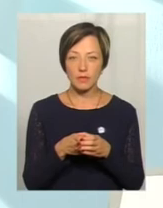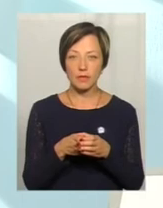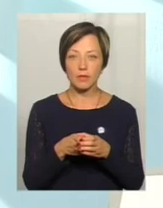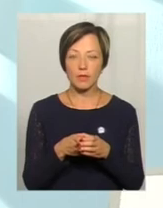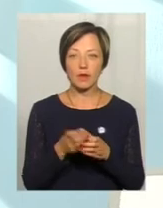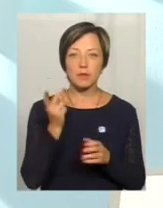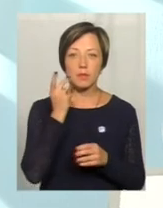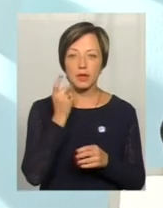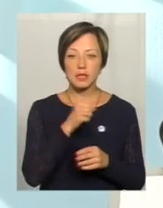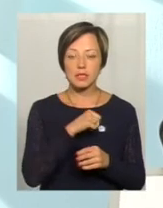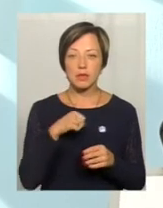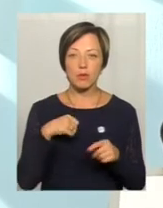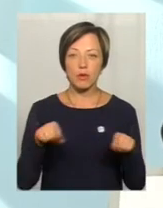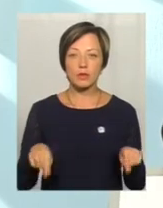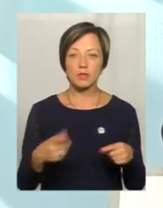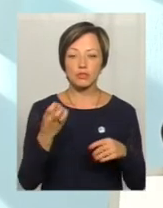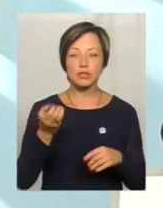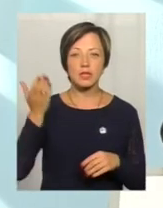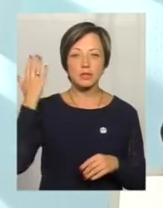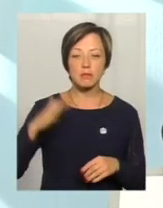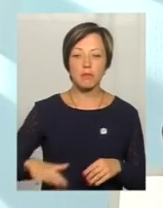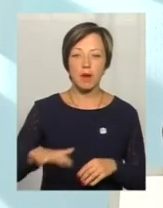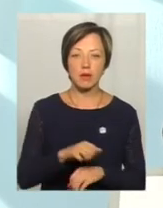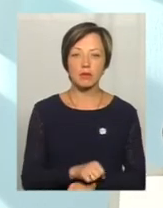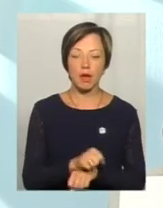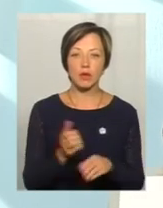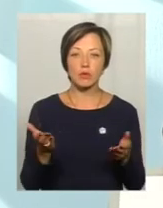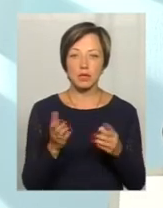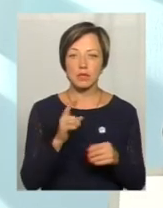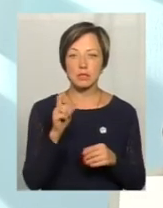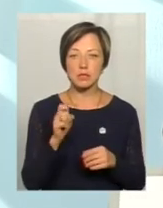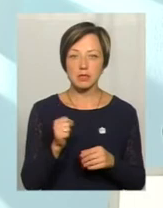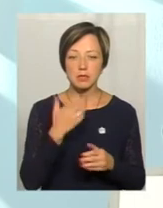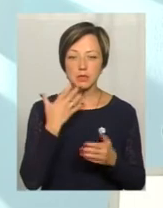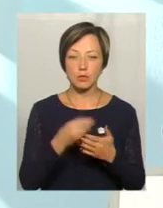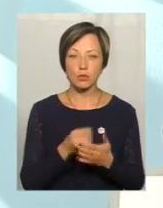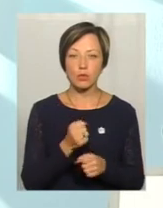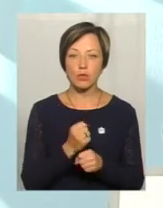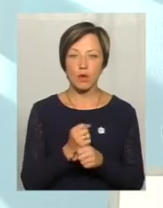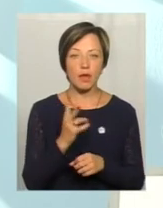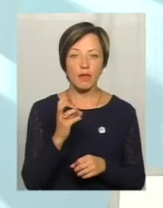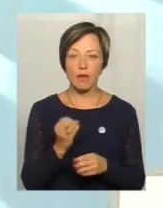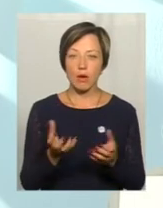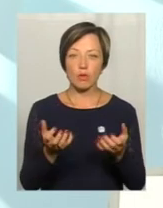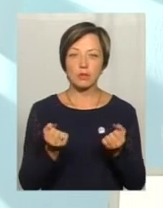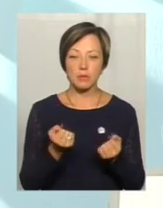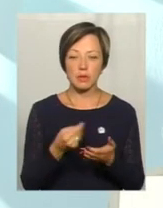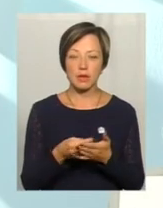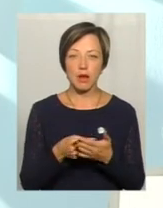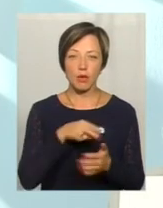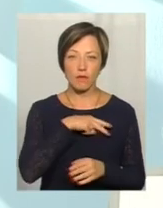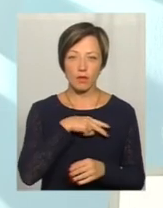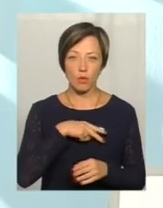як правило, саморганізувалися ще з Майдану, які за свою роботу не отримували матеріальні